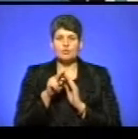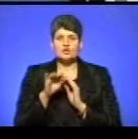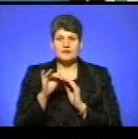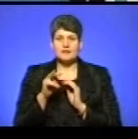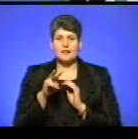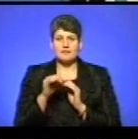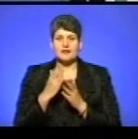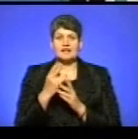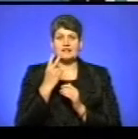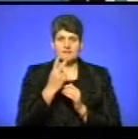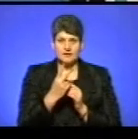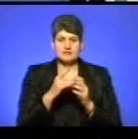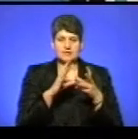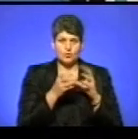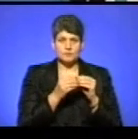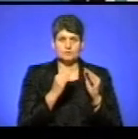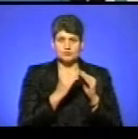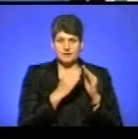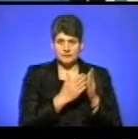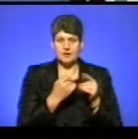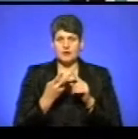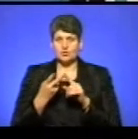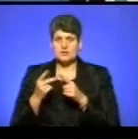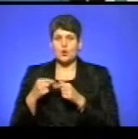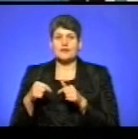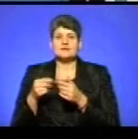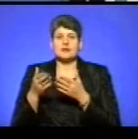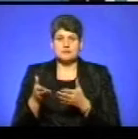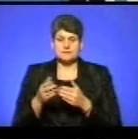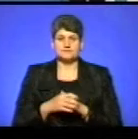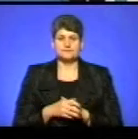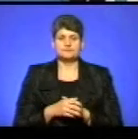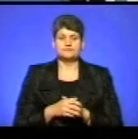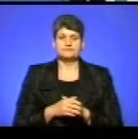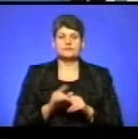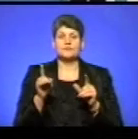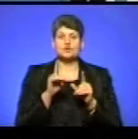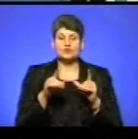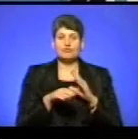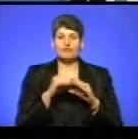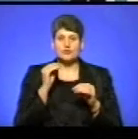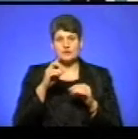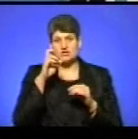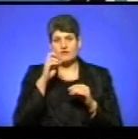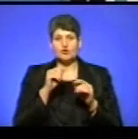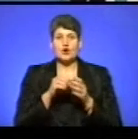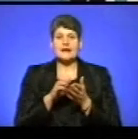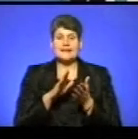Перше – це комплекс будівлі споруд, друге – це організація. Отже, щодо витягу з державного реєстру,